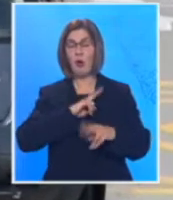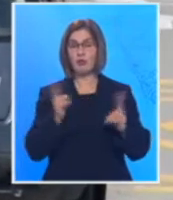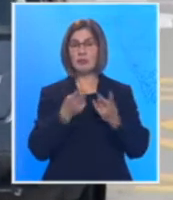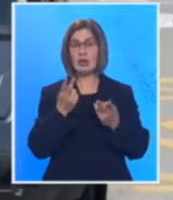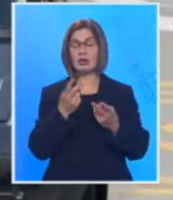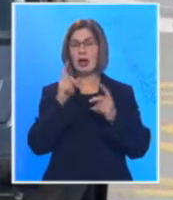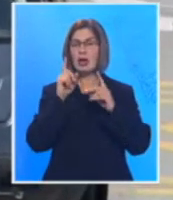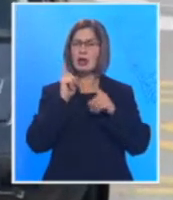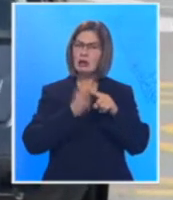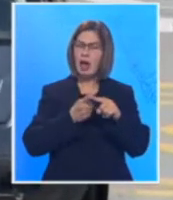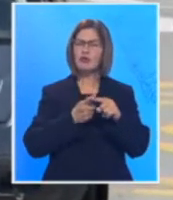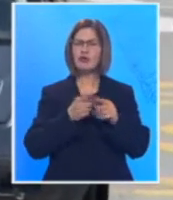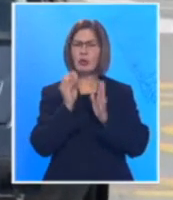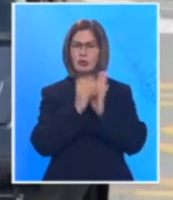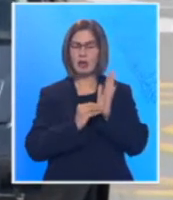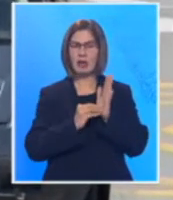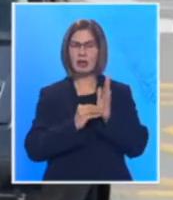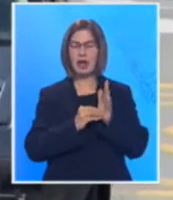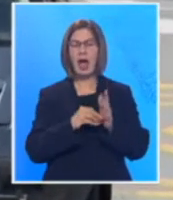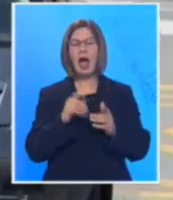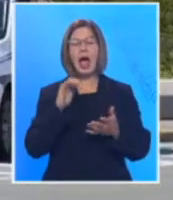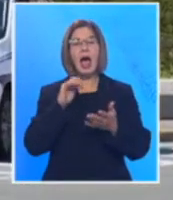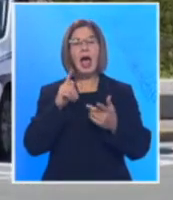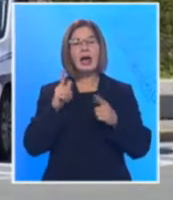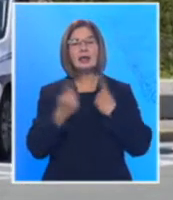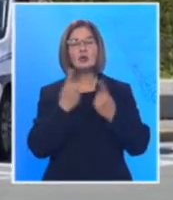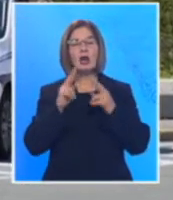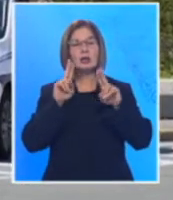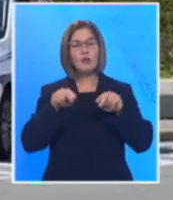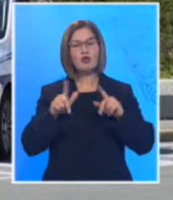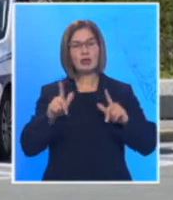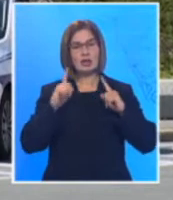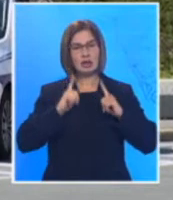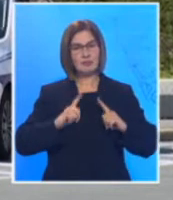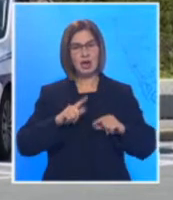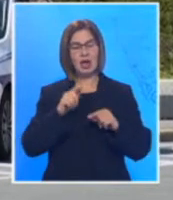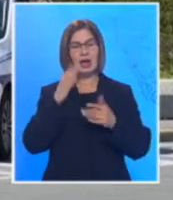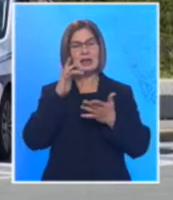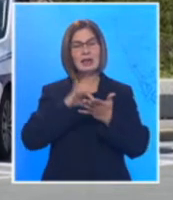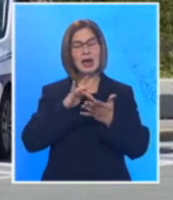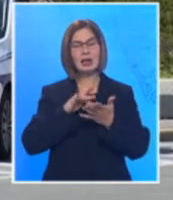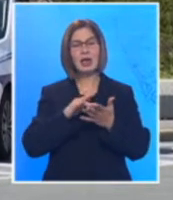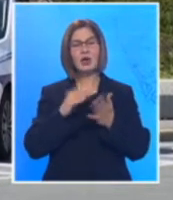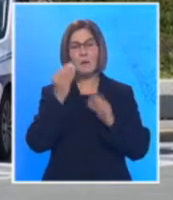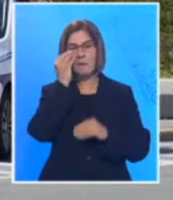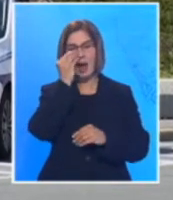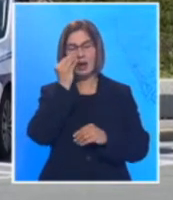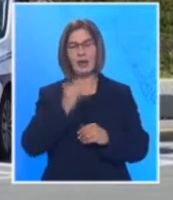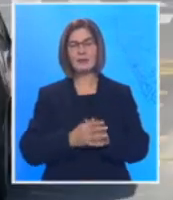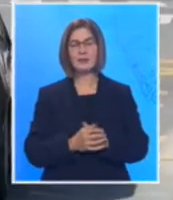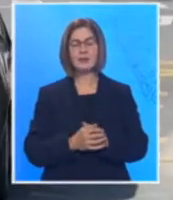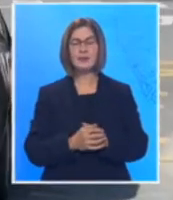Doktor Kona pominje da bi situacija trebala da se smiri sredinom maja dokada se očekuje i slabljenje potencijala virusa. Po